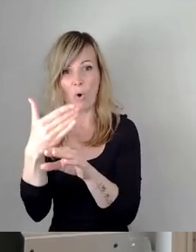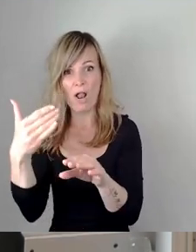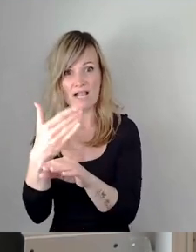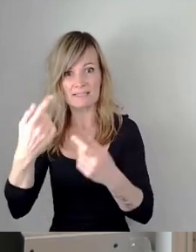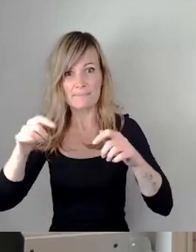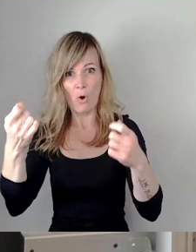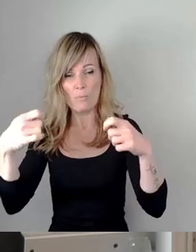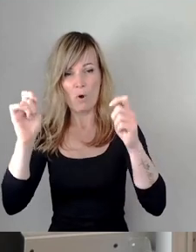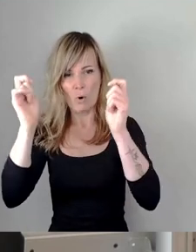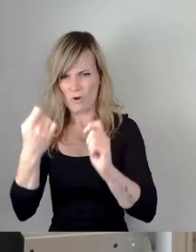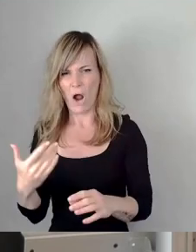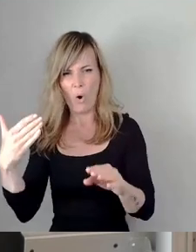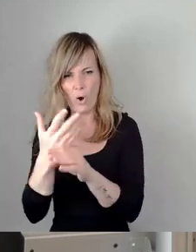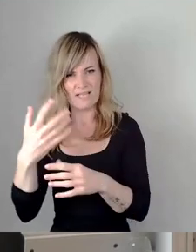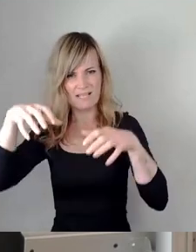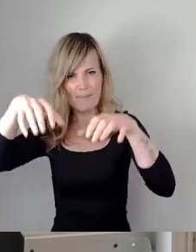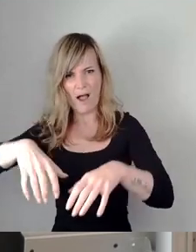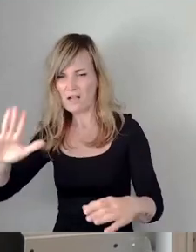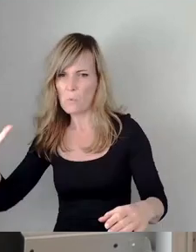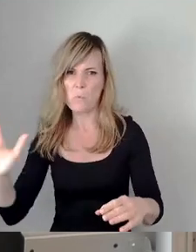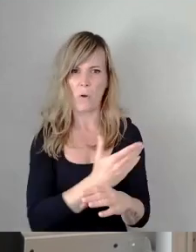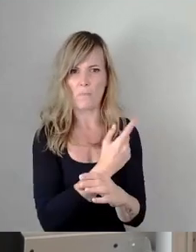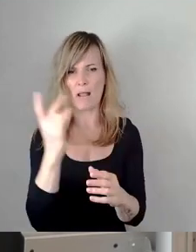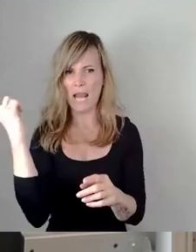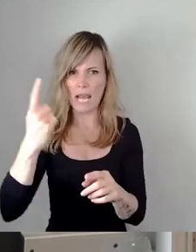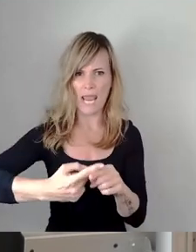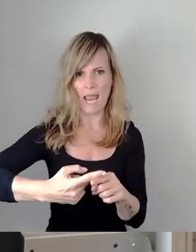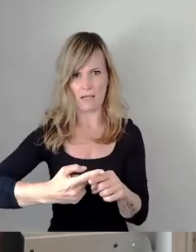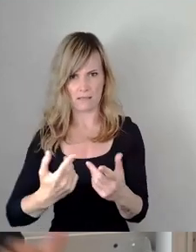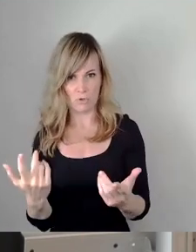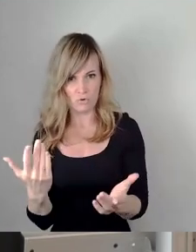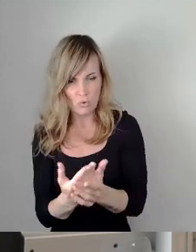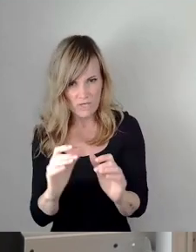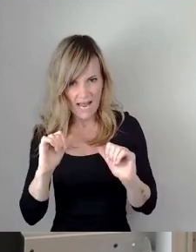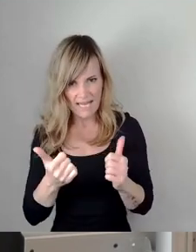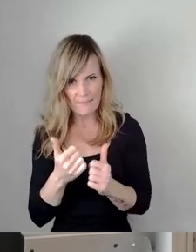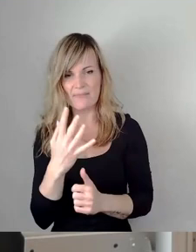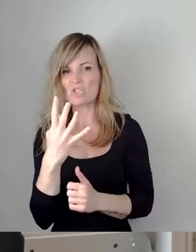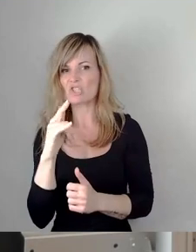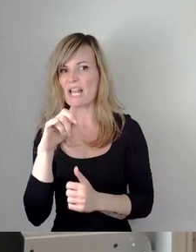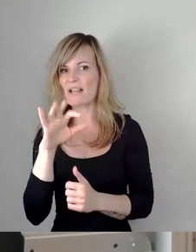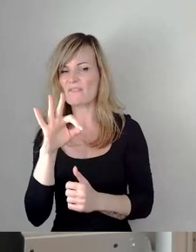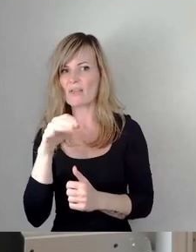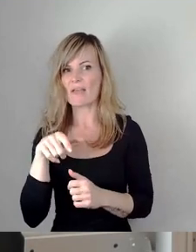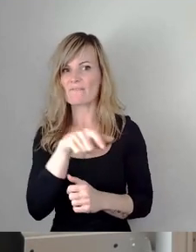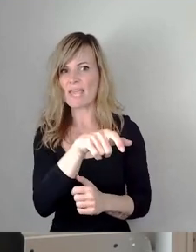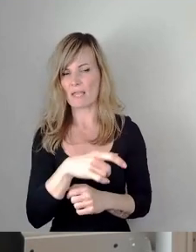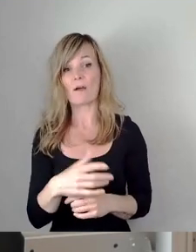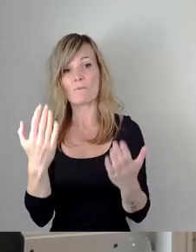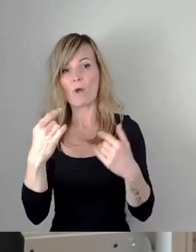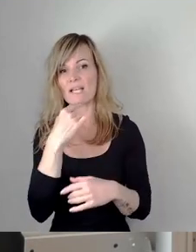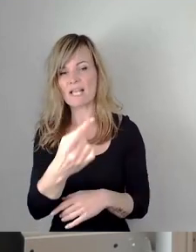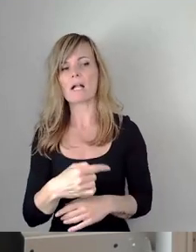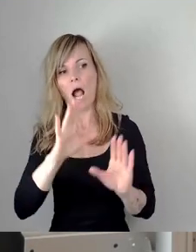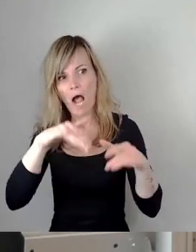eine Kostenexplosion auf dem Holzmarkt. Das haben wir auch selber erlebt. Das haben wir am Schilfweg erlebt. Da ist uns vorhergeleitet worden, dass es billiger